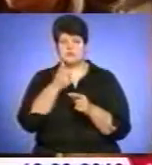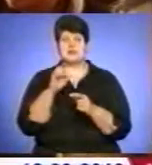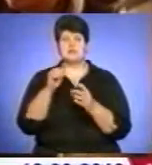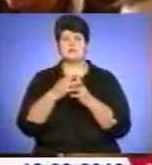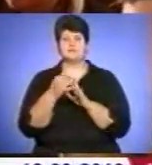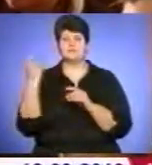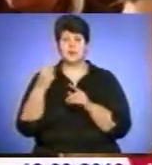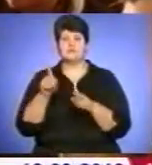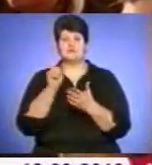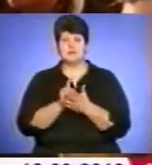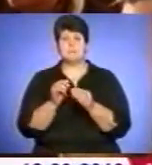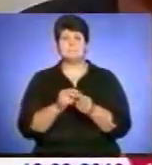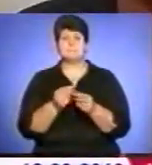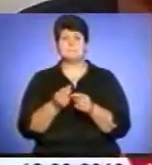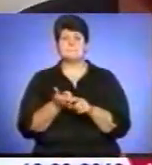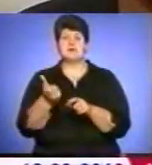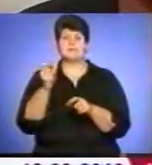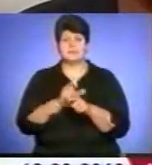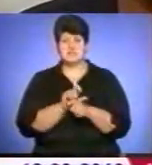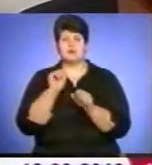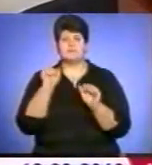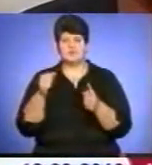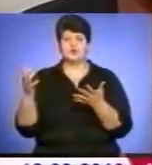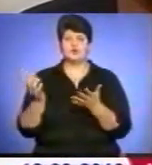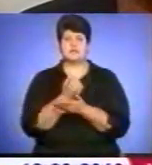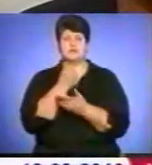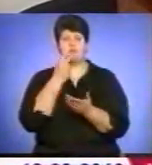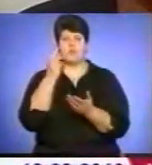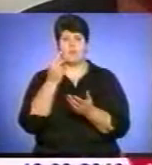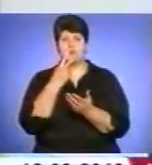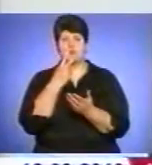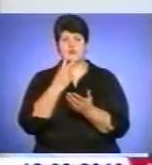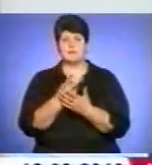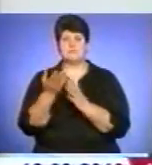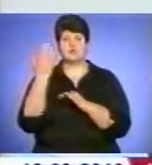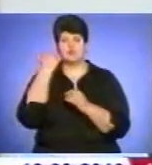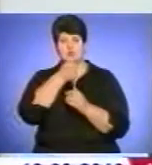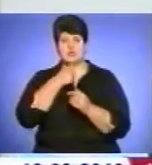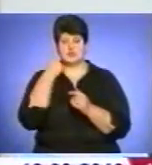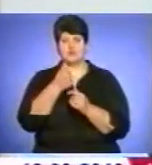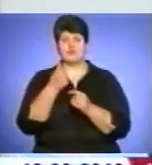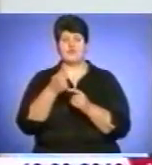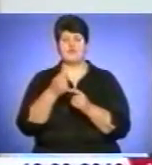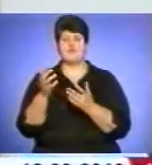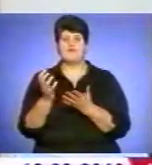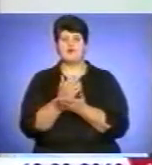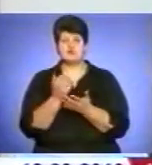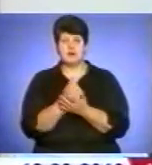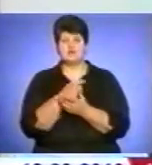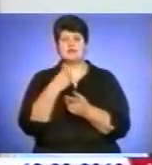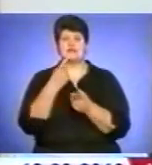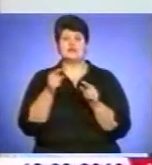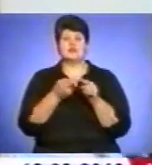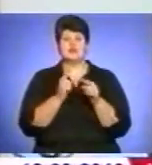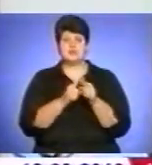якщо не перевищити, то хоча б досягнути показників минулорічного врожаю. Хотів Валентин Анатольович переказати, що таку динаміку треба